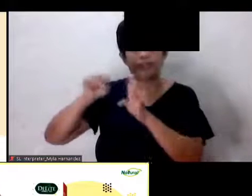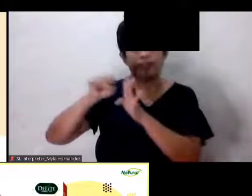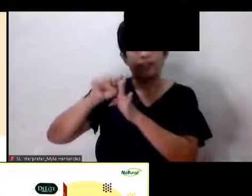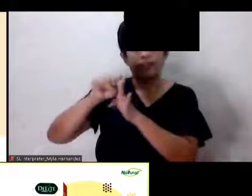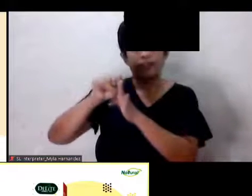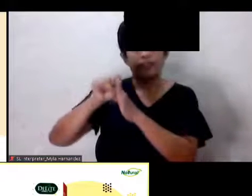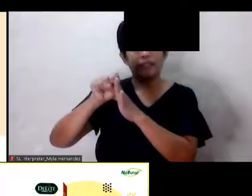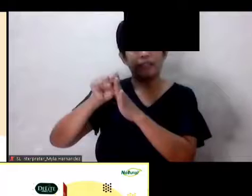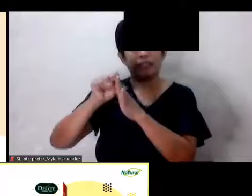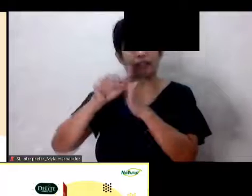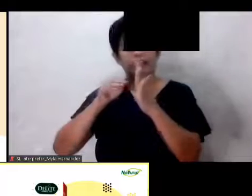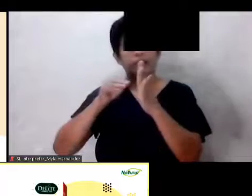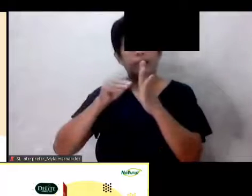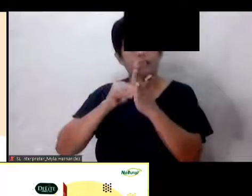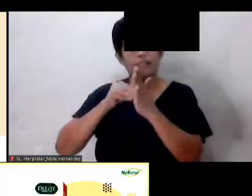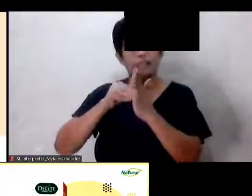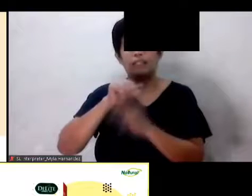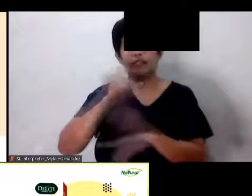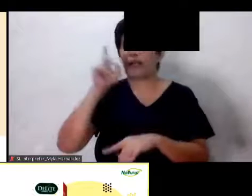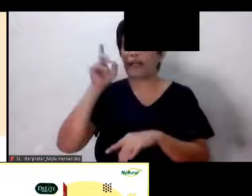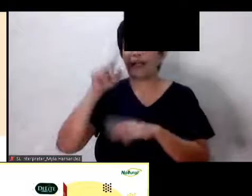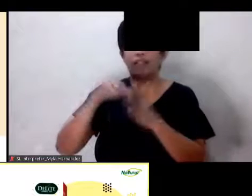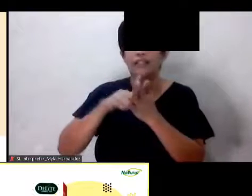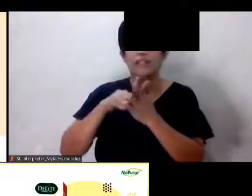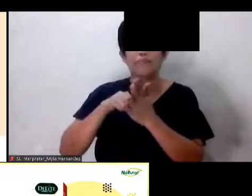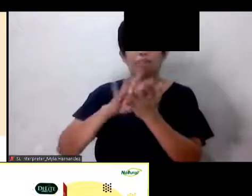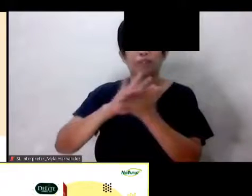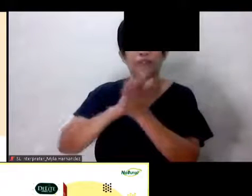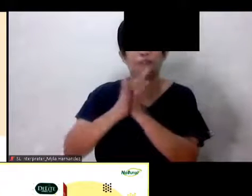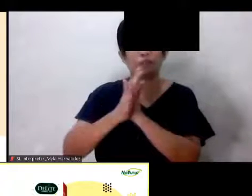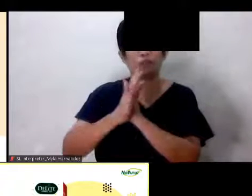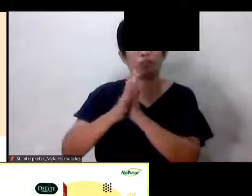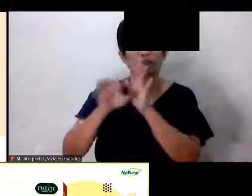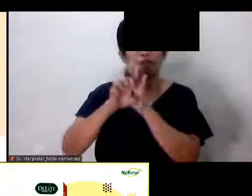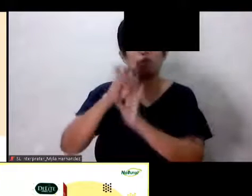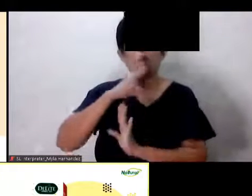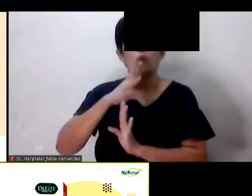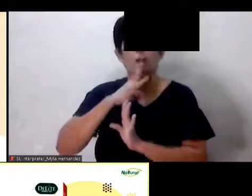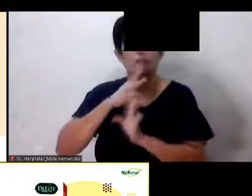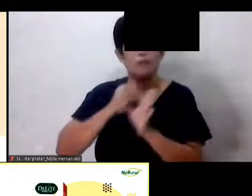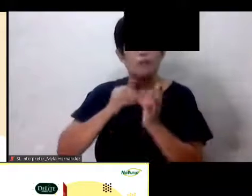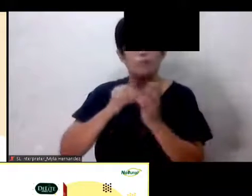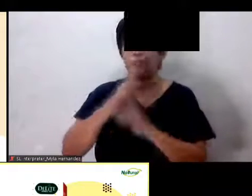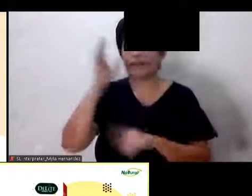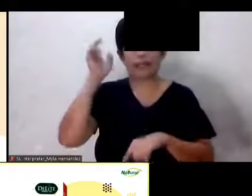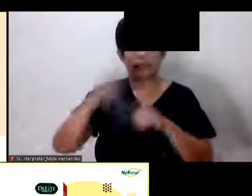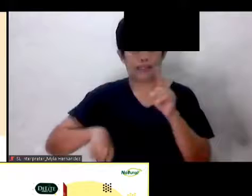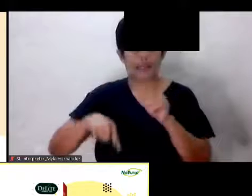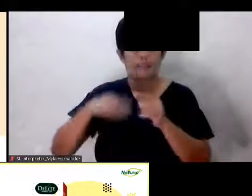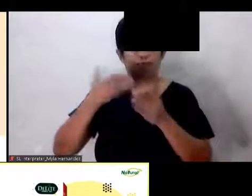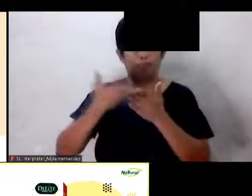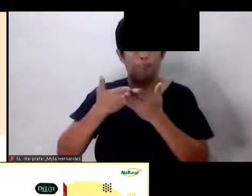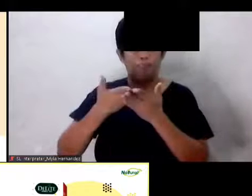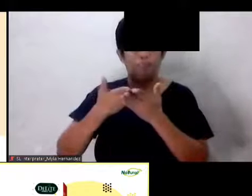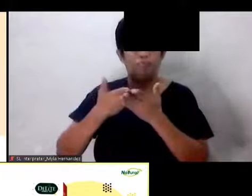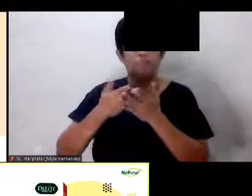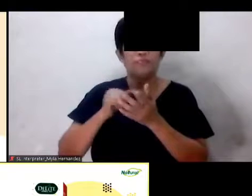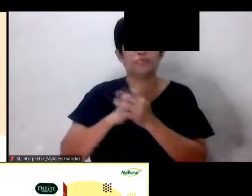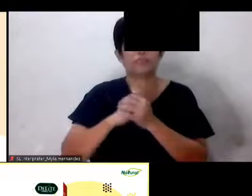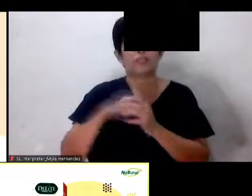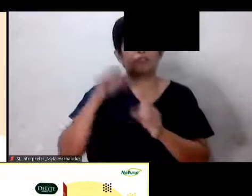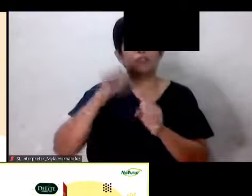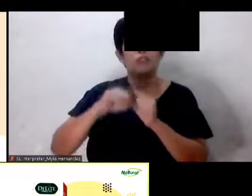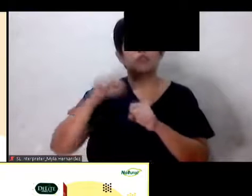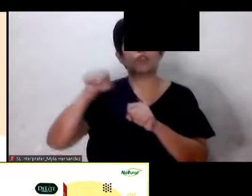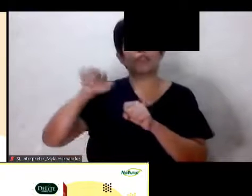kolesterol pag naipon sa ating katawan. Okay? Yung good kolesterol naman, hindi gano'n ang